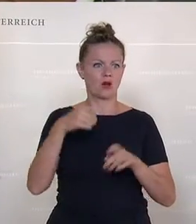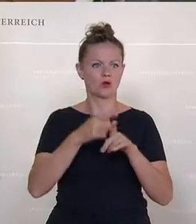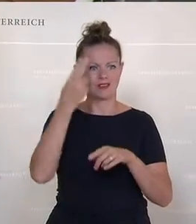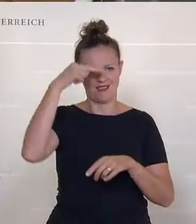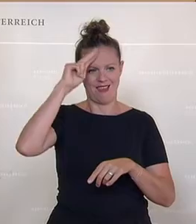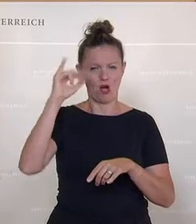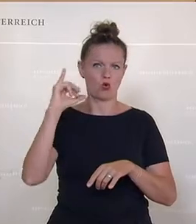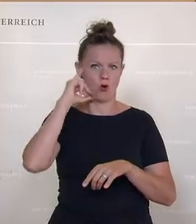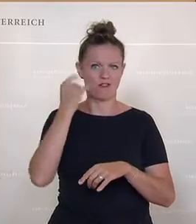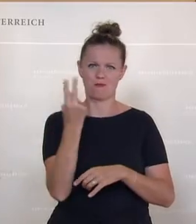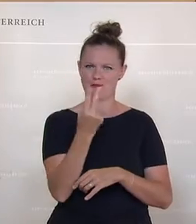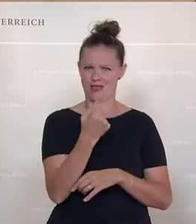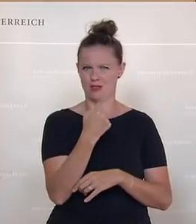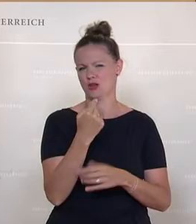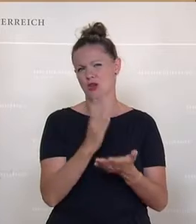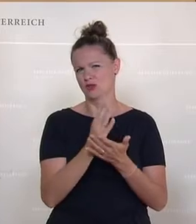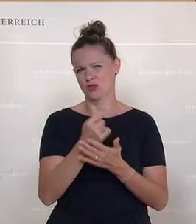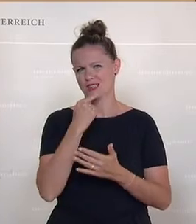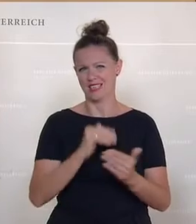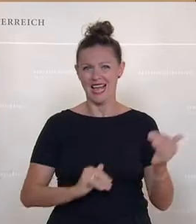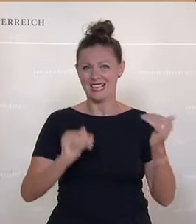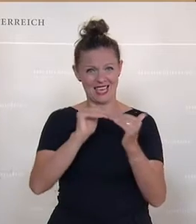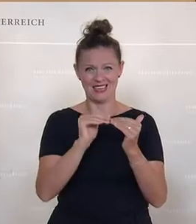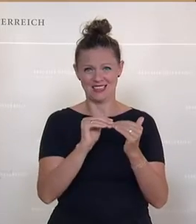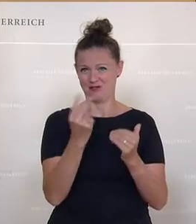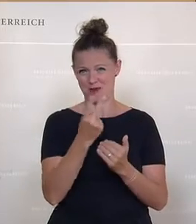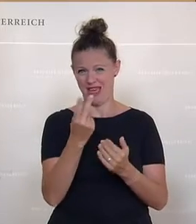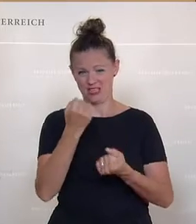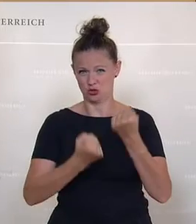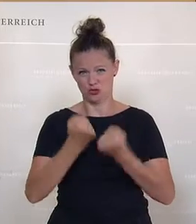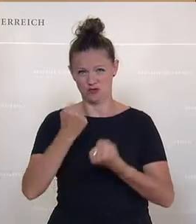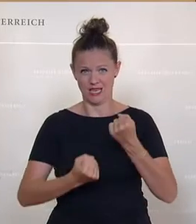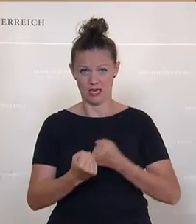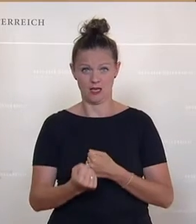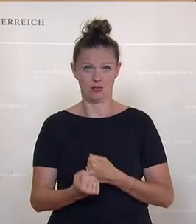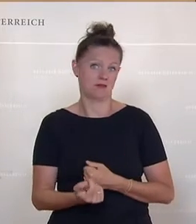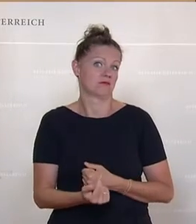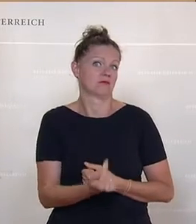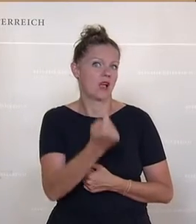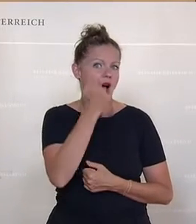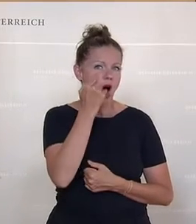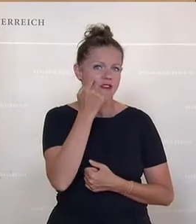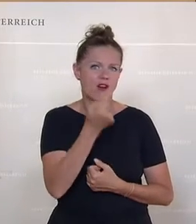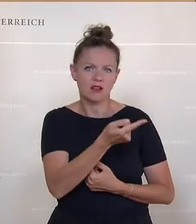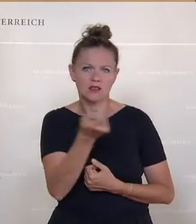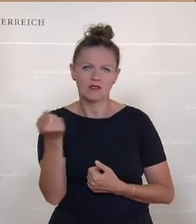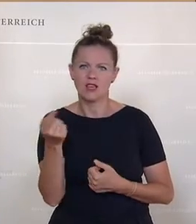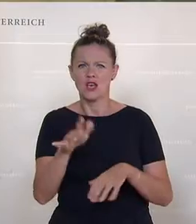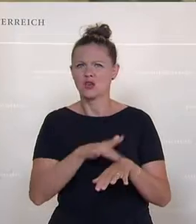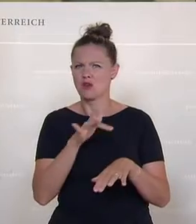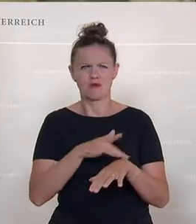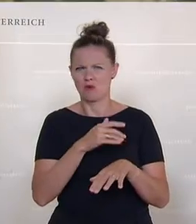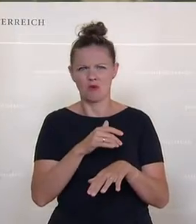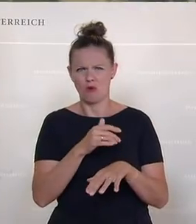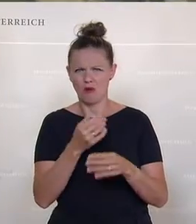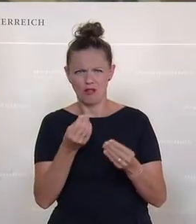Wenn es um Gerechtigkeit geht, dann wird es schwierig für euch. Weil ihr offenbar das Gefühl verloren habt. Ihr habt